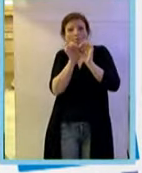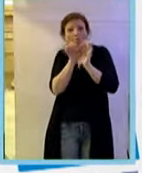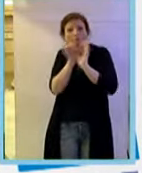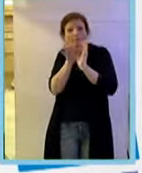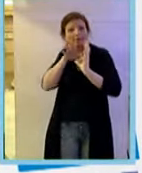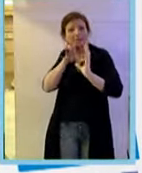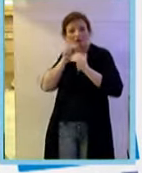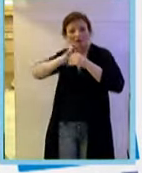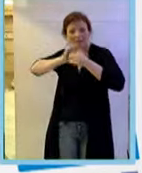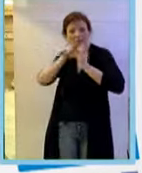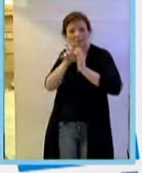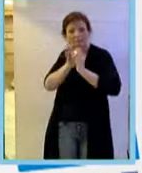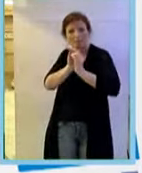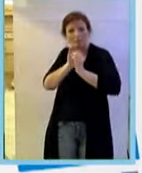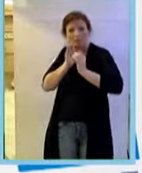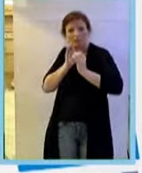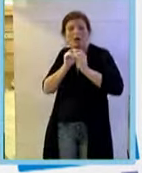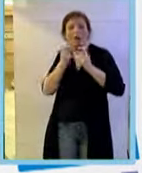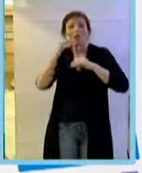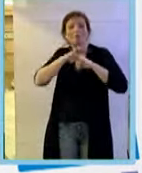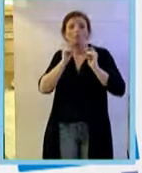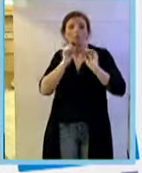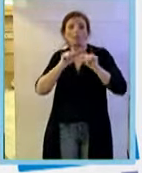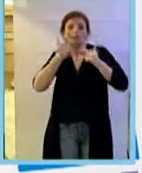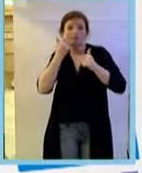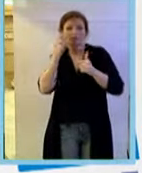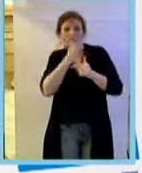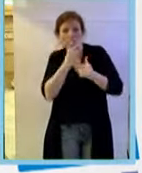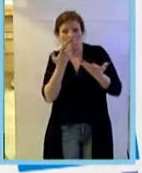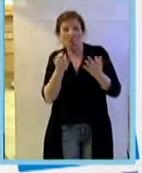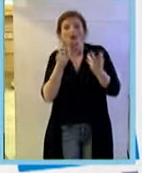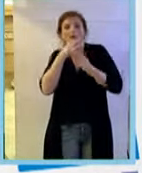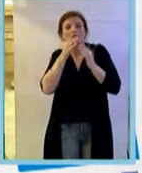oltre che la cecità per cui